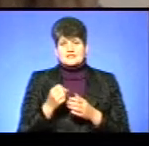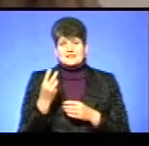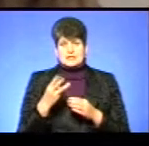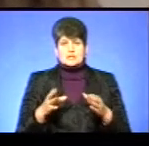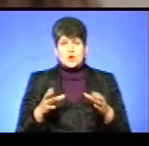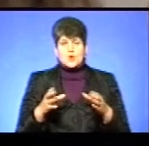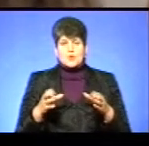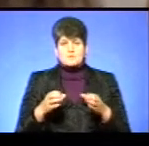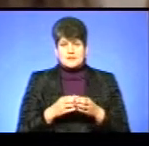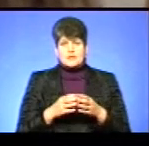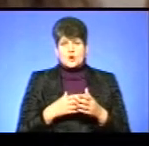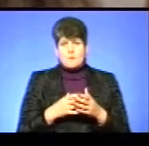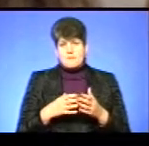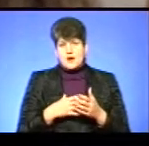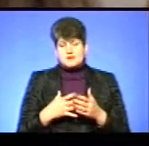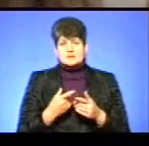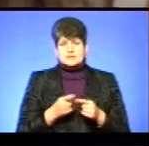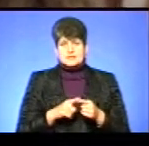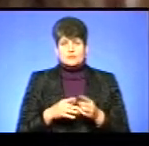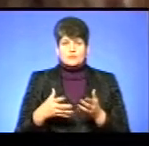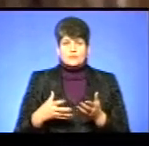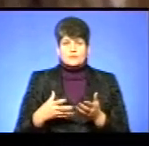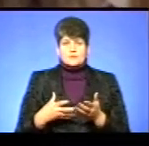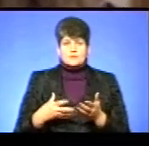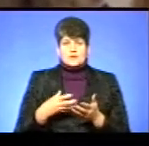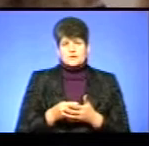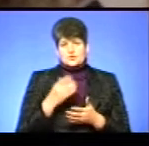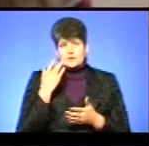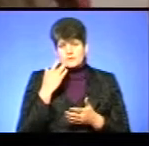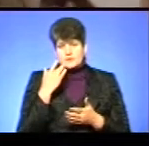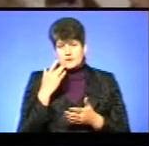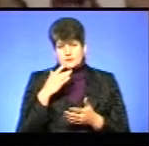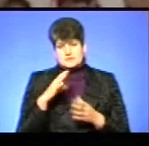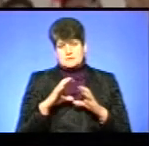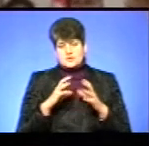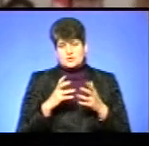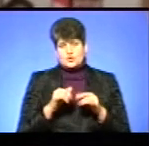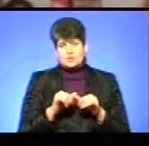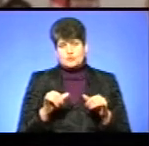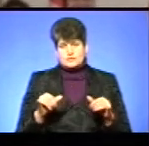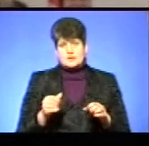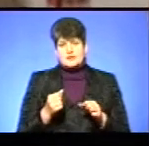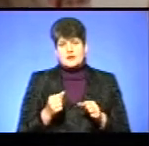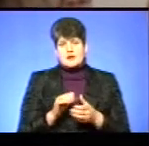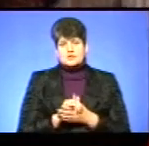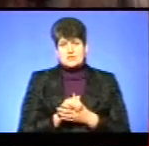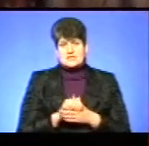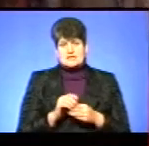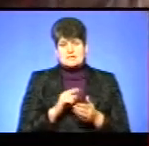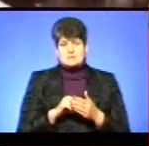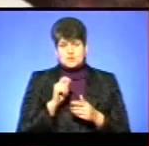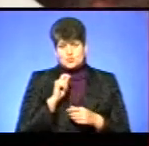І цей ярмарок став можливий затяки проєкту «Пульс», який фінансується агентством США з міжнародного розвитку, який реалізує асоціацію міст України.